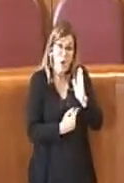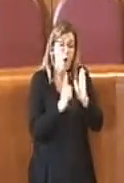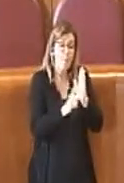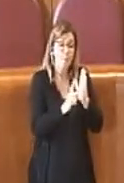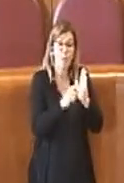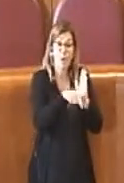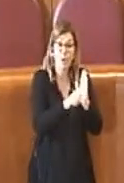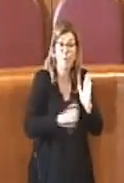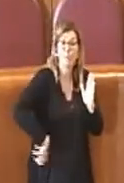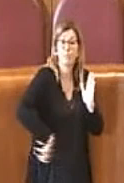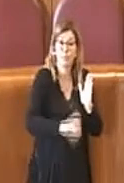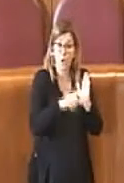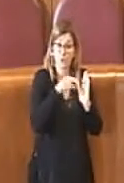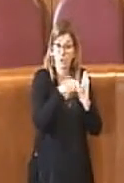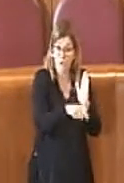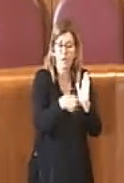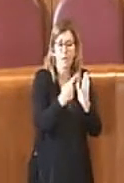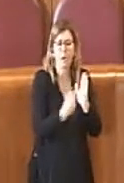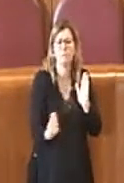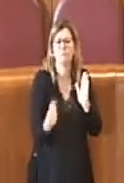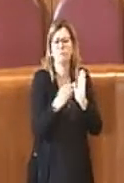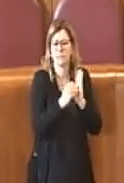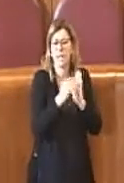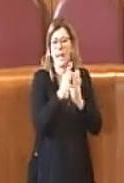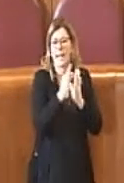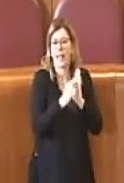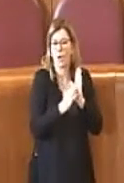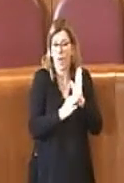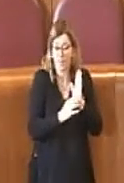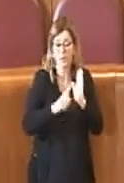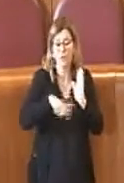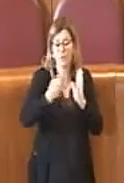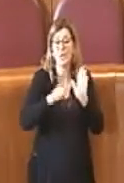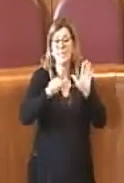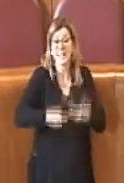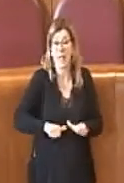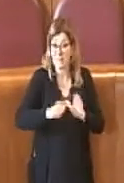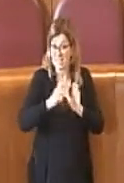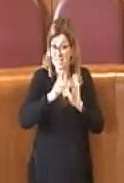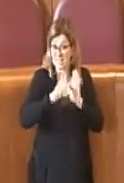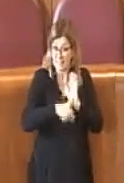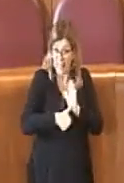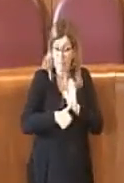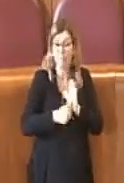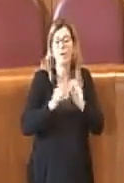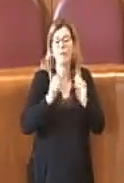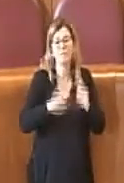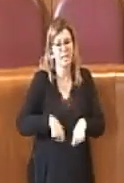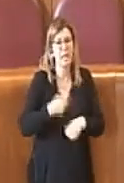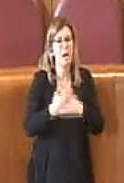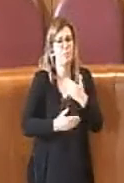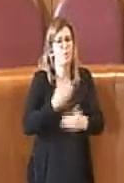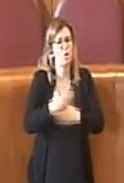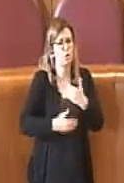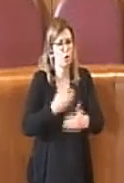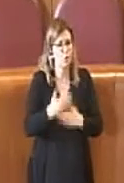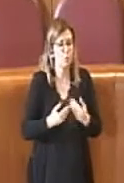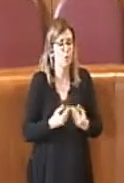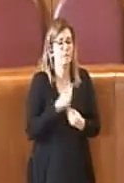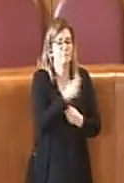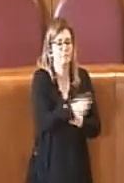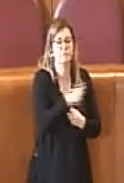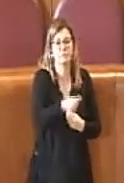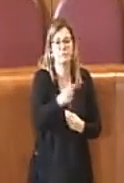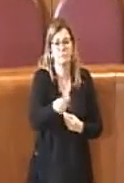allegati poi al regolamento, dentro sei mesi avviare le procedure per assegnarli con titoli